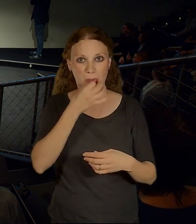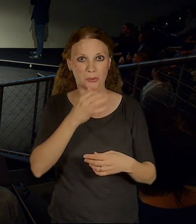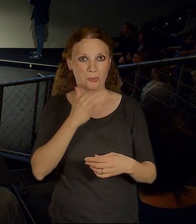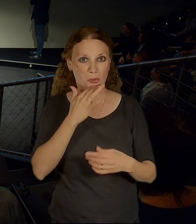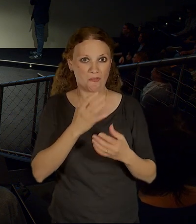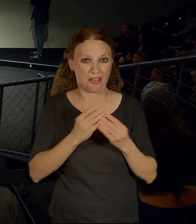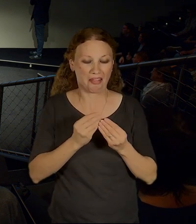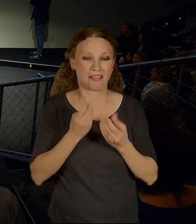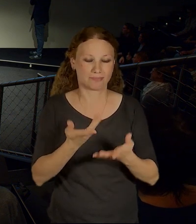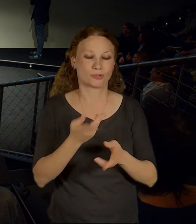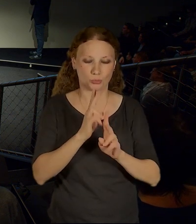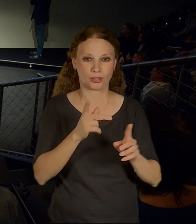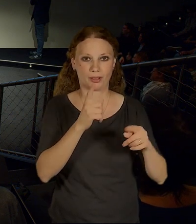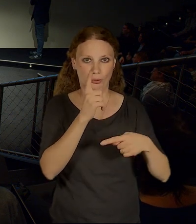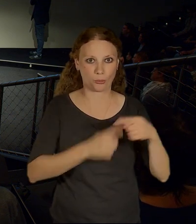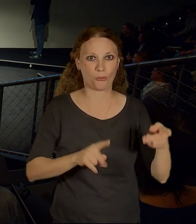slido.